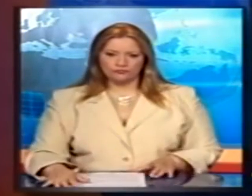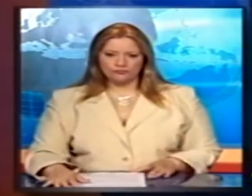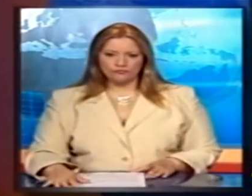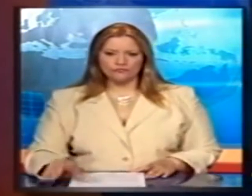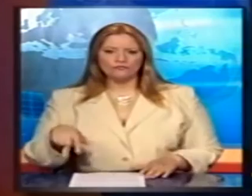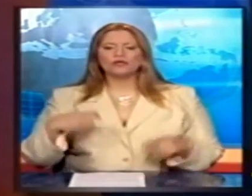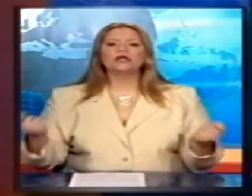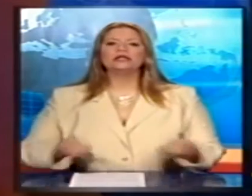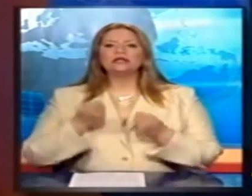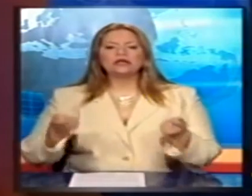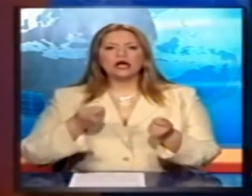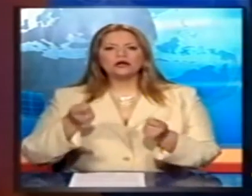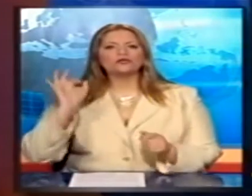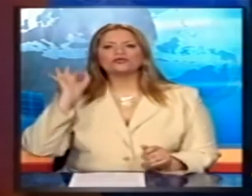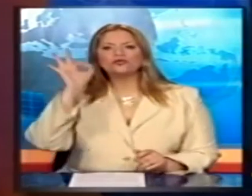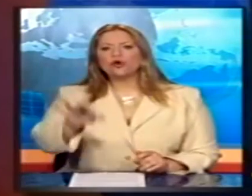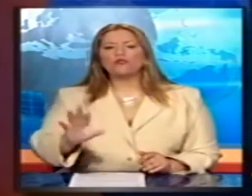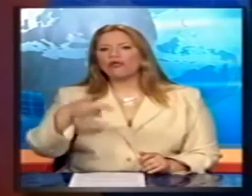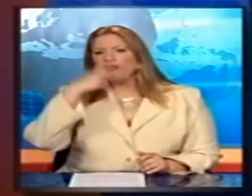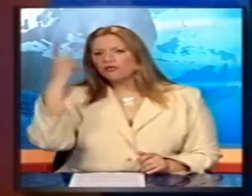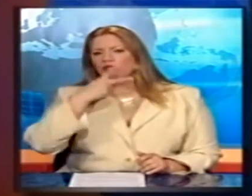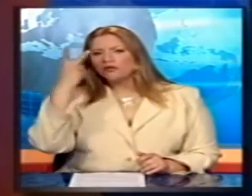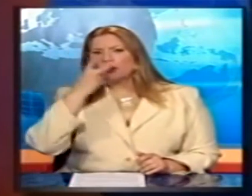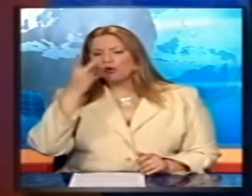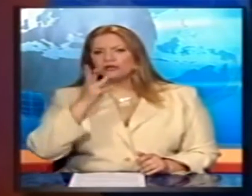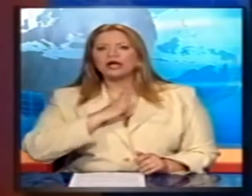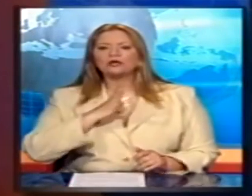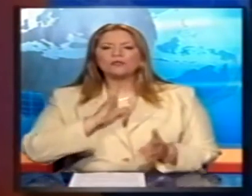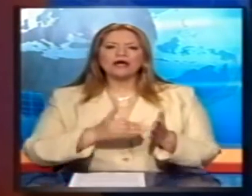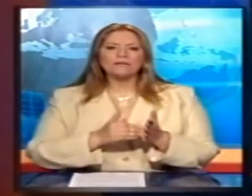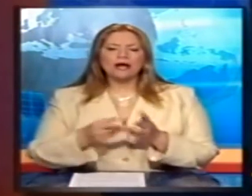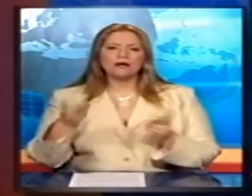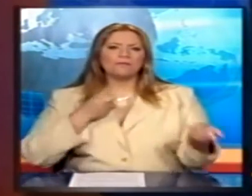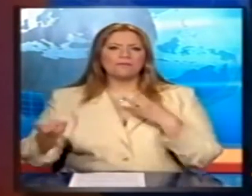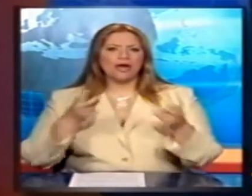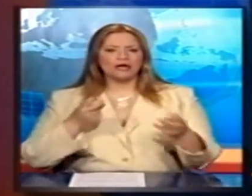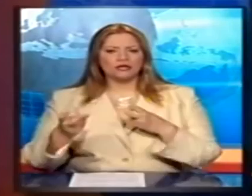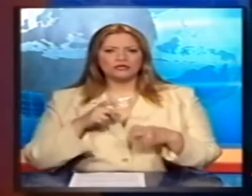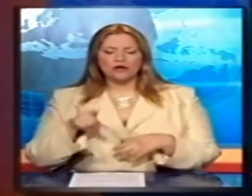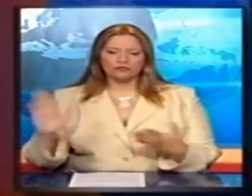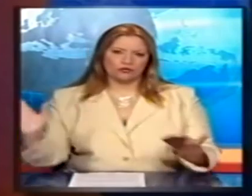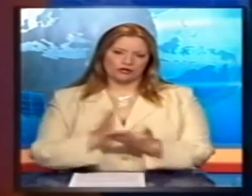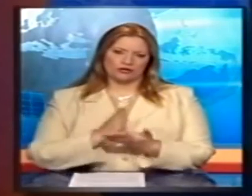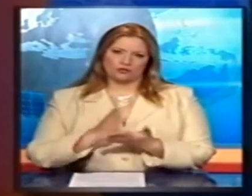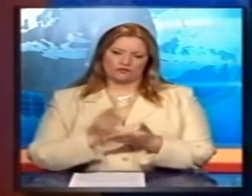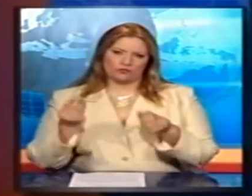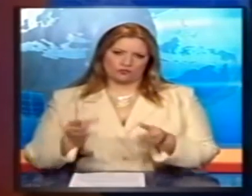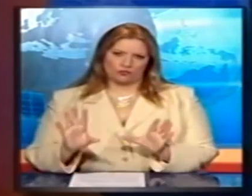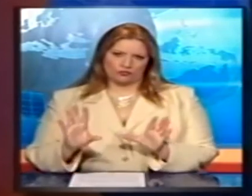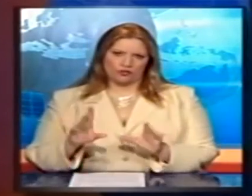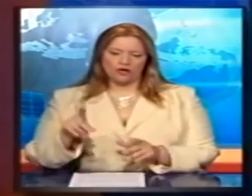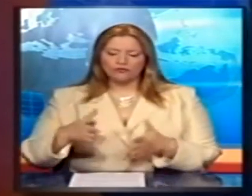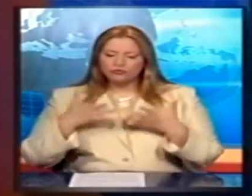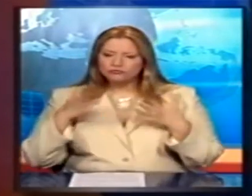μες στο ιερό και μπαίνετε τα δικασίσκοπότηρα να τα δώσετε στον κύριο Κυριακόπουλο και είναι βεβήλωση αυτή είναι